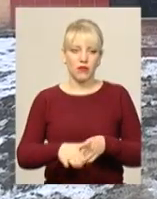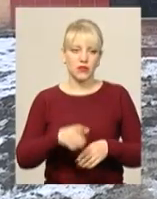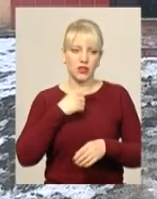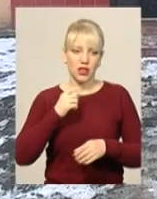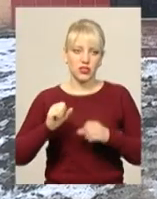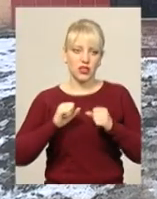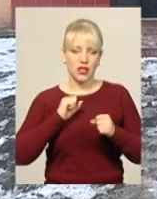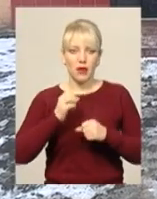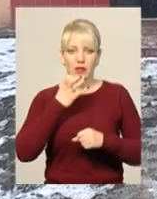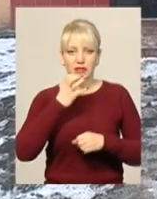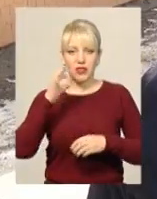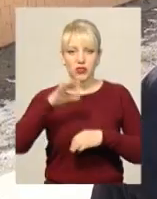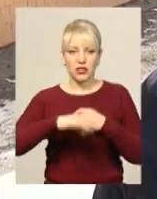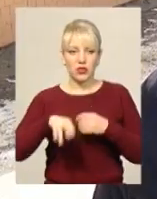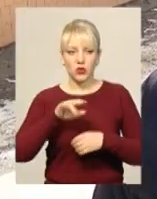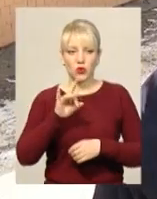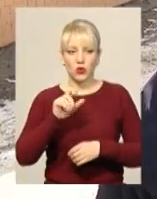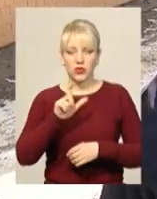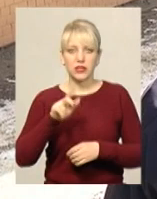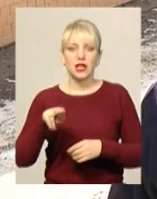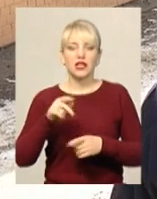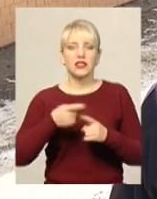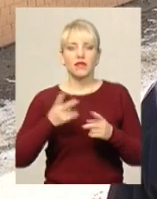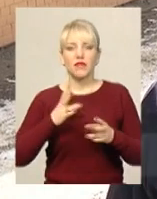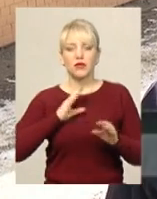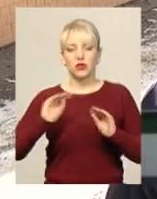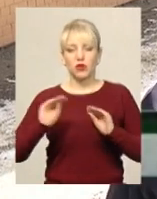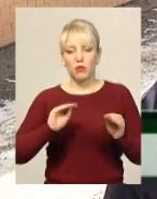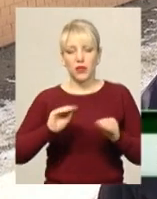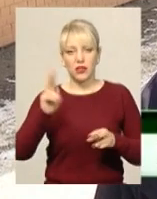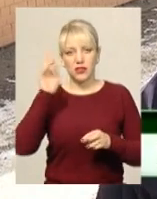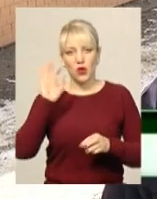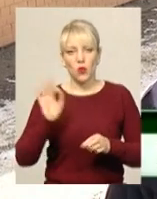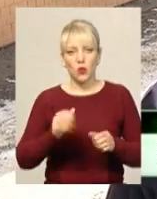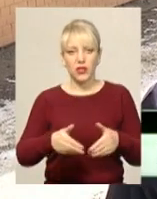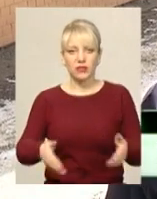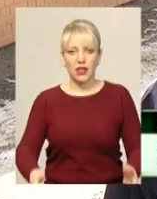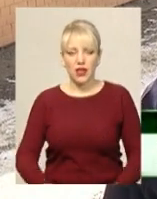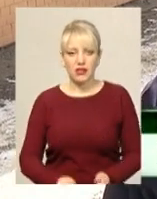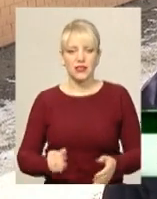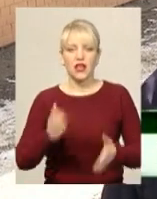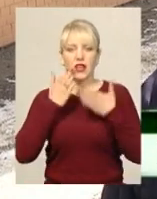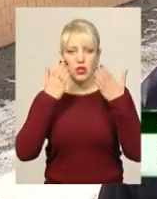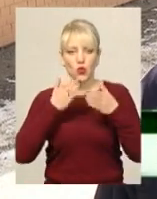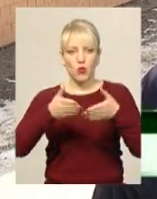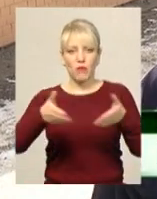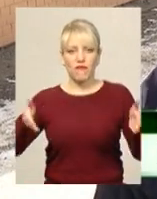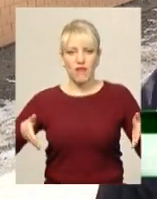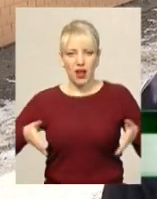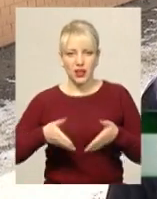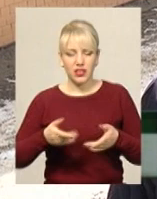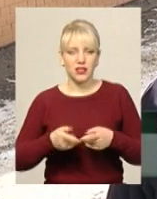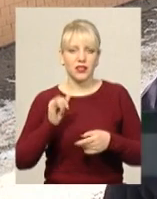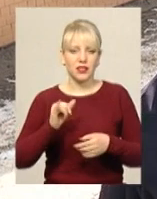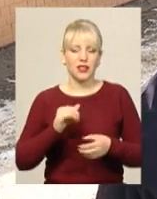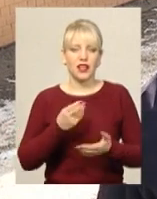Південно-Західна Леонід Дрост. «Це повинні бути обладнані і унітази, і умивальники, лежанки для людей.